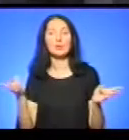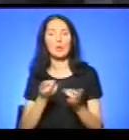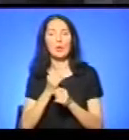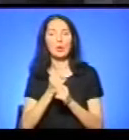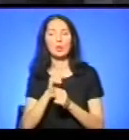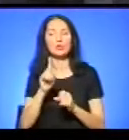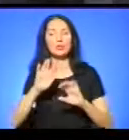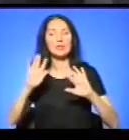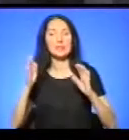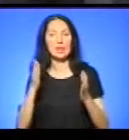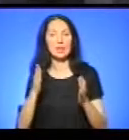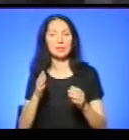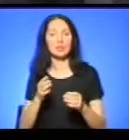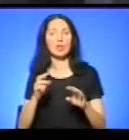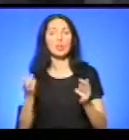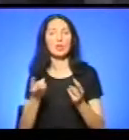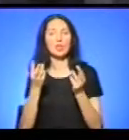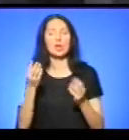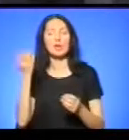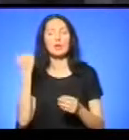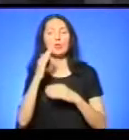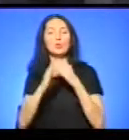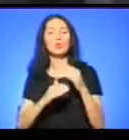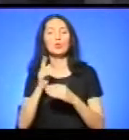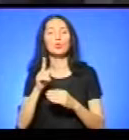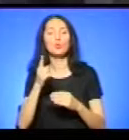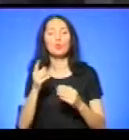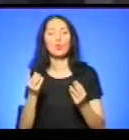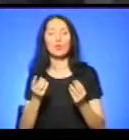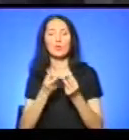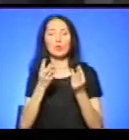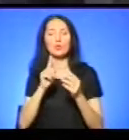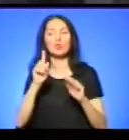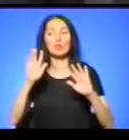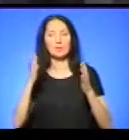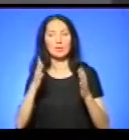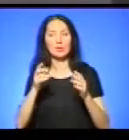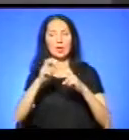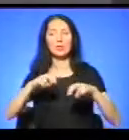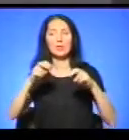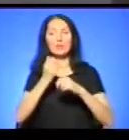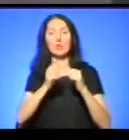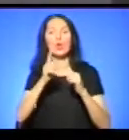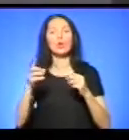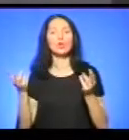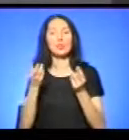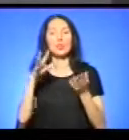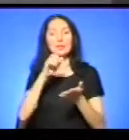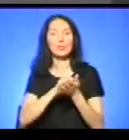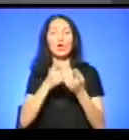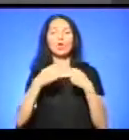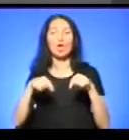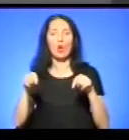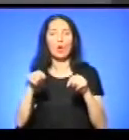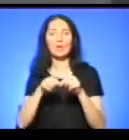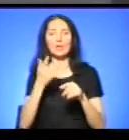в цих випадках, як за минулу добу, від чого загорілося? Що сталося? Розслідуванням кожної пожежі займаються органи